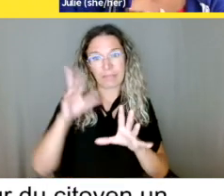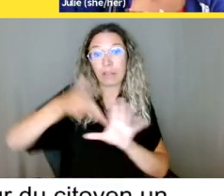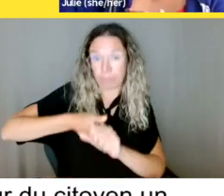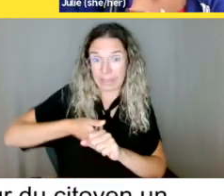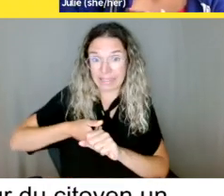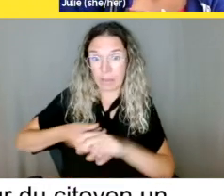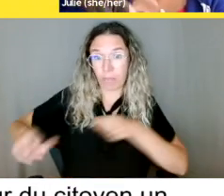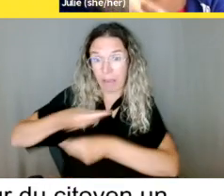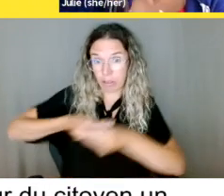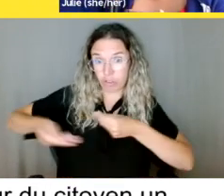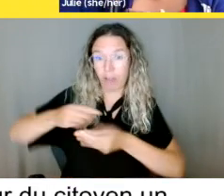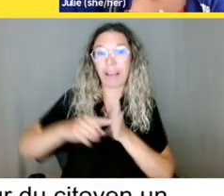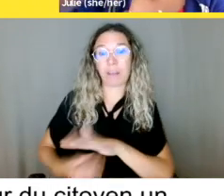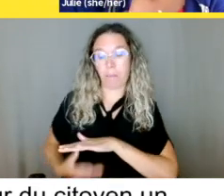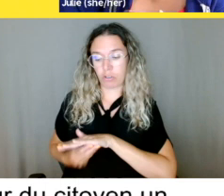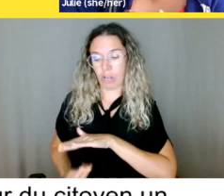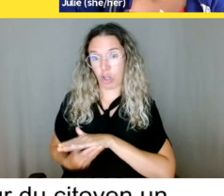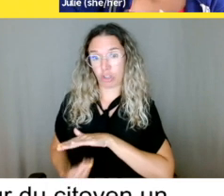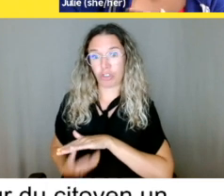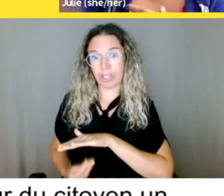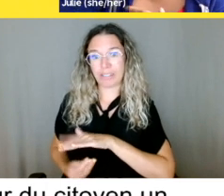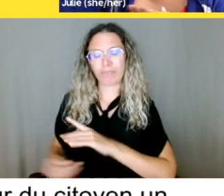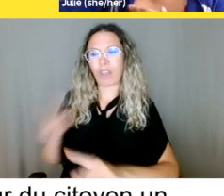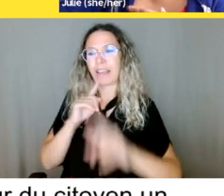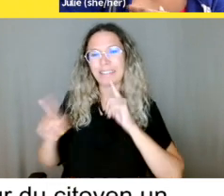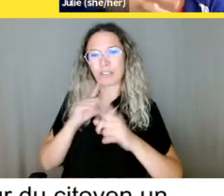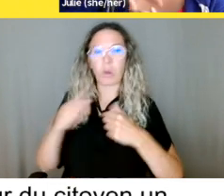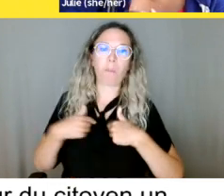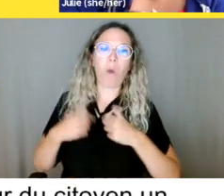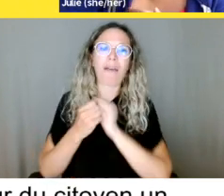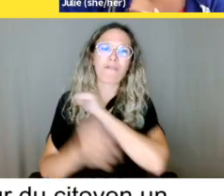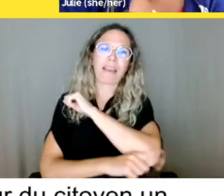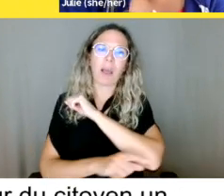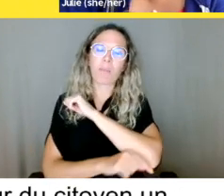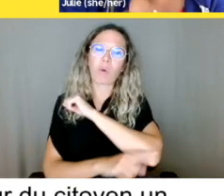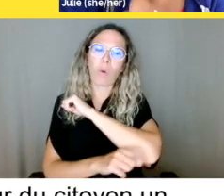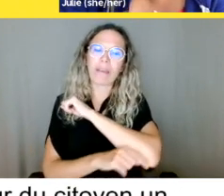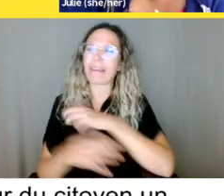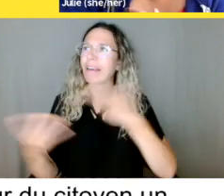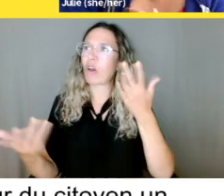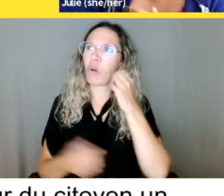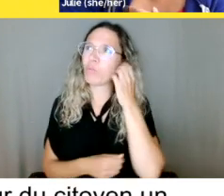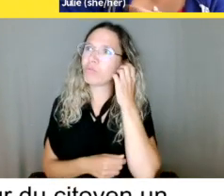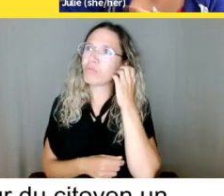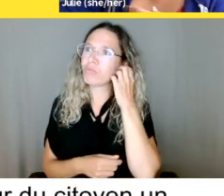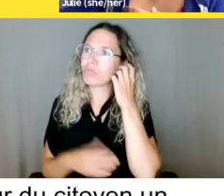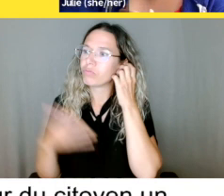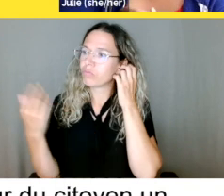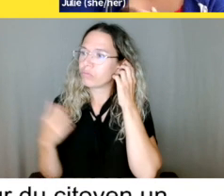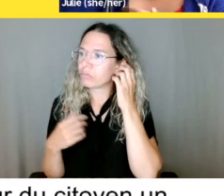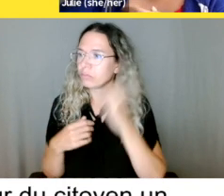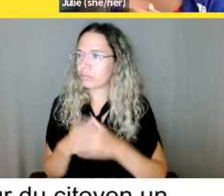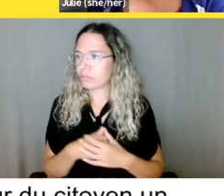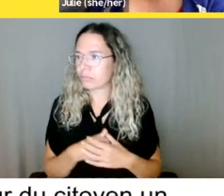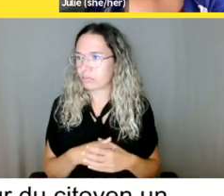'un magasin ou du Centre Bell, dans cet exemple-là.